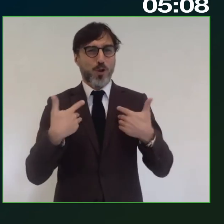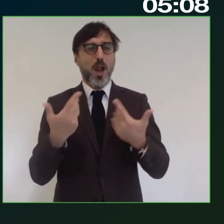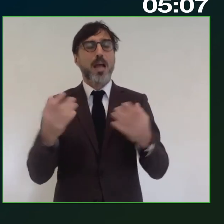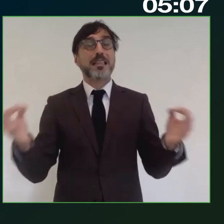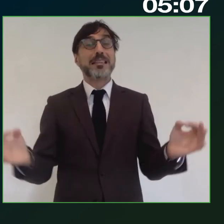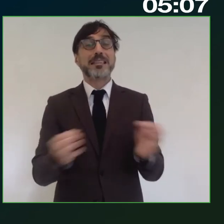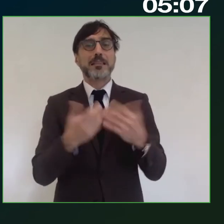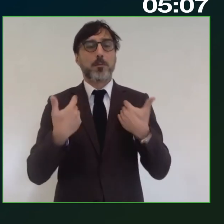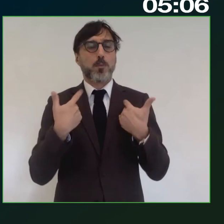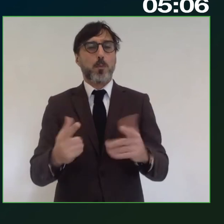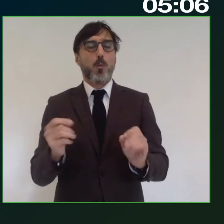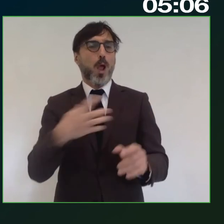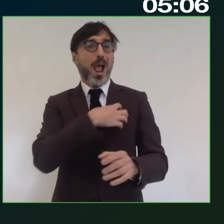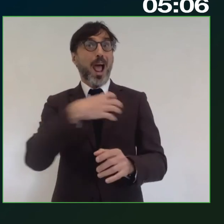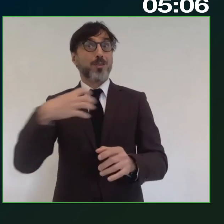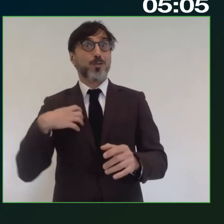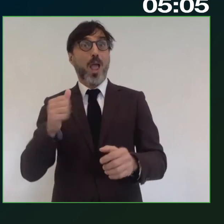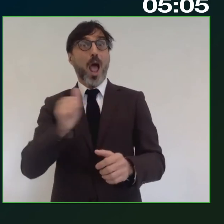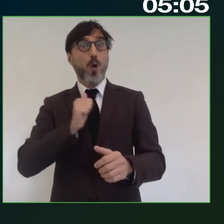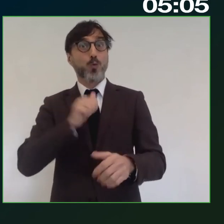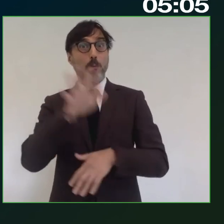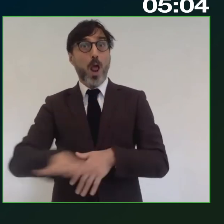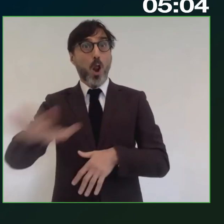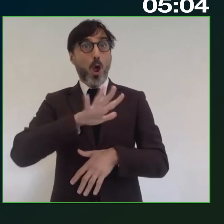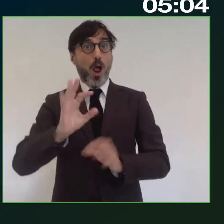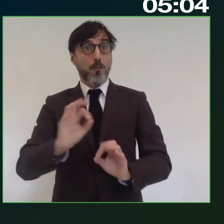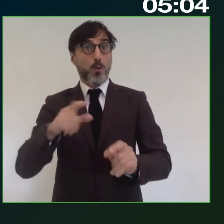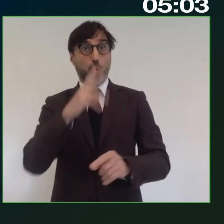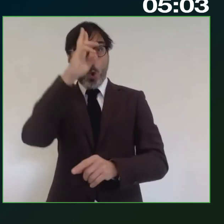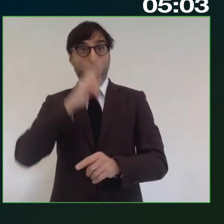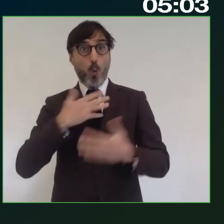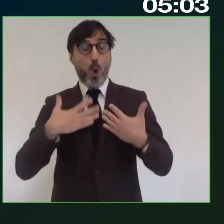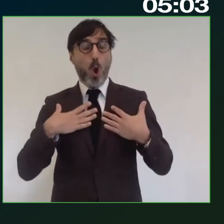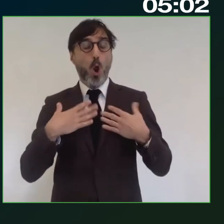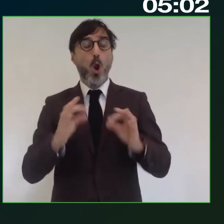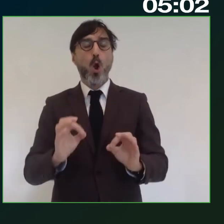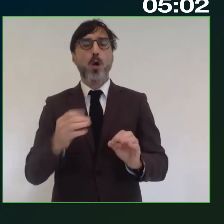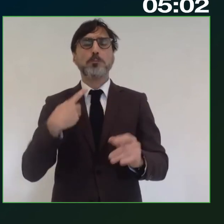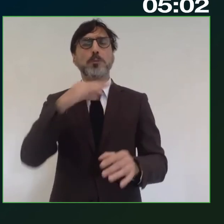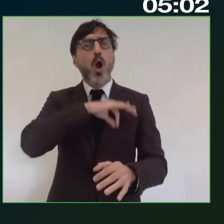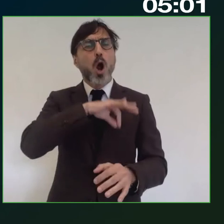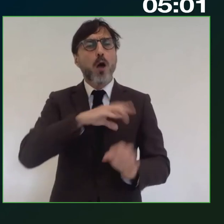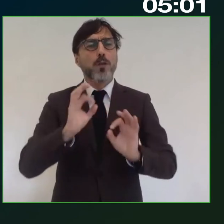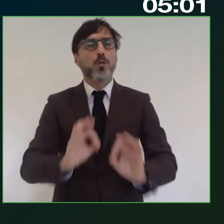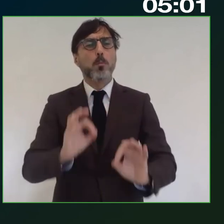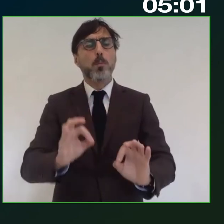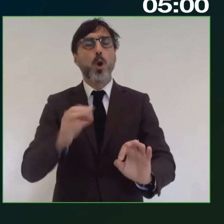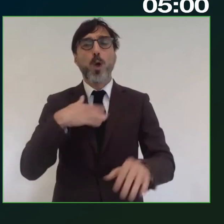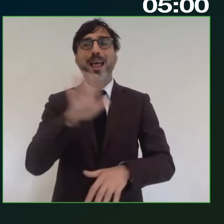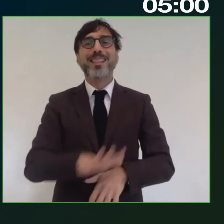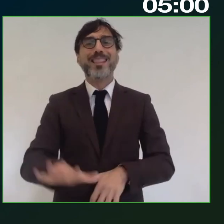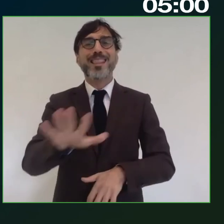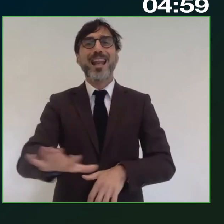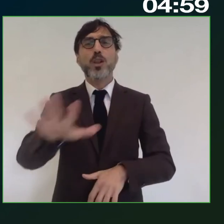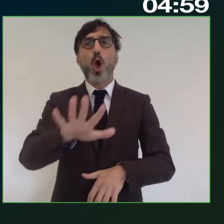proprio nella posizione di assessore alle autonomie locali, è proprio nella convinzione che il territorio per